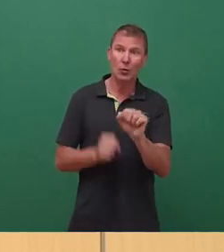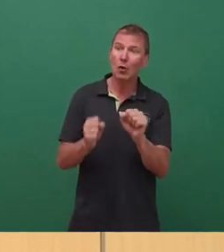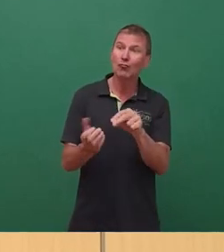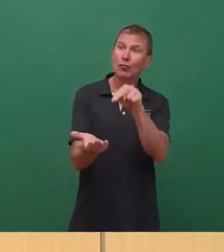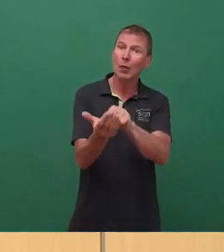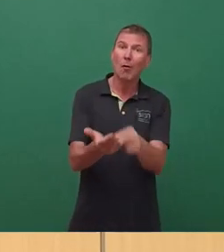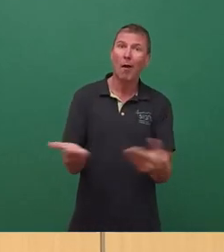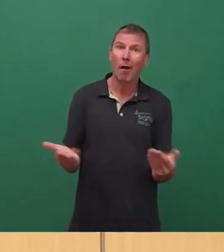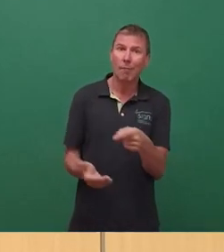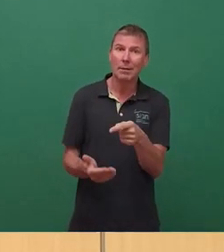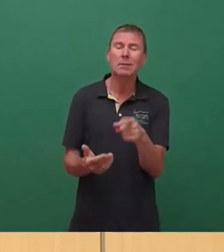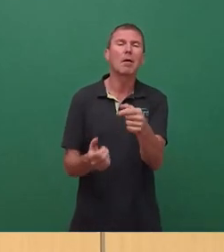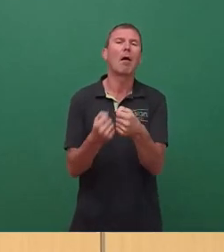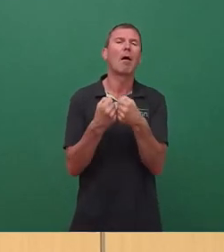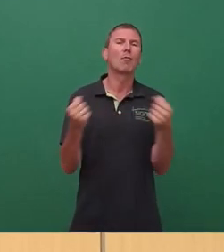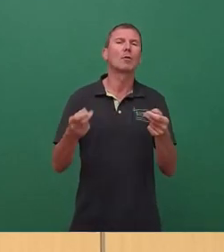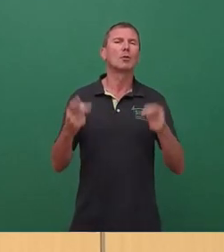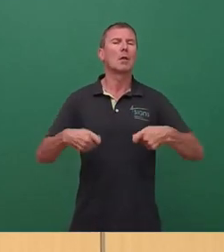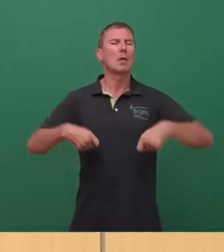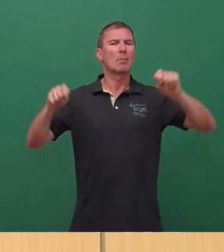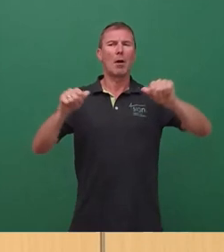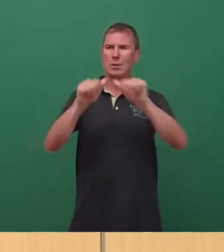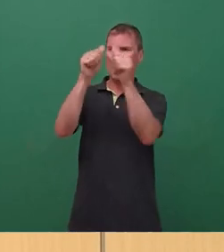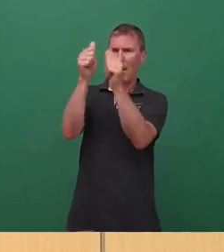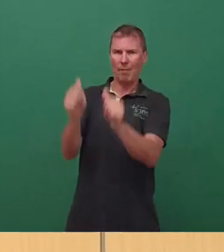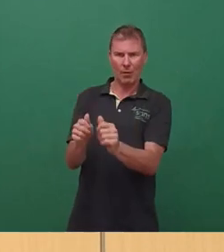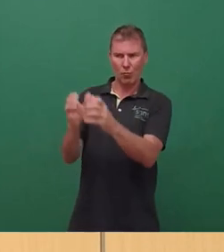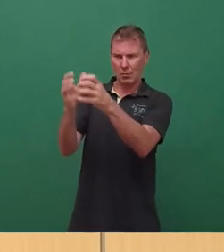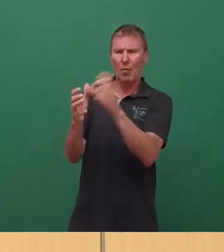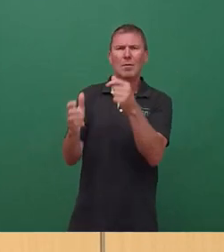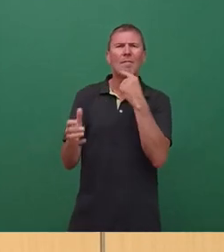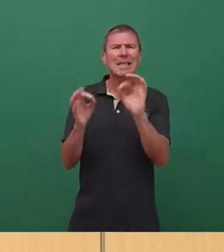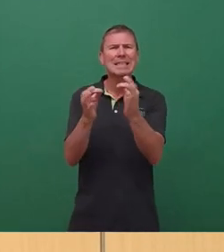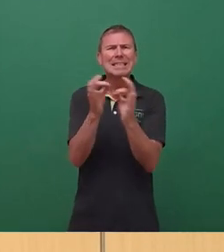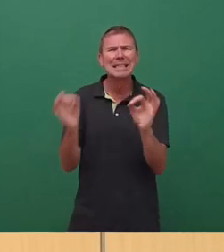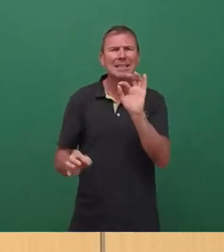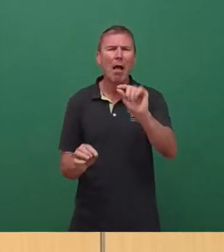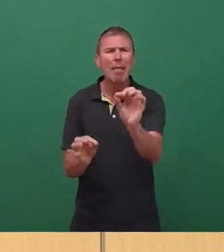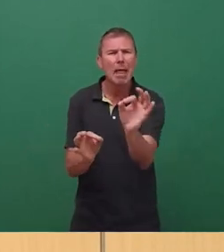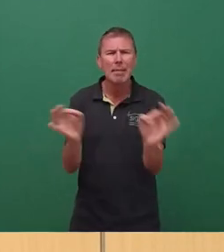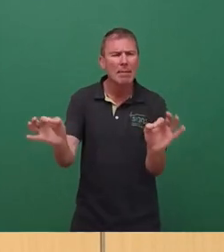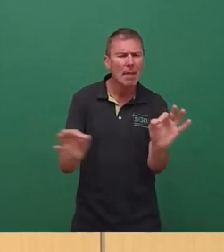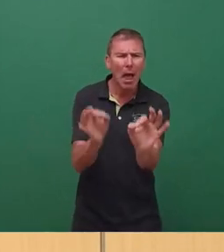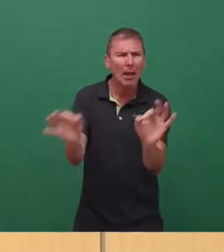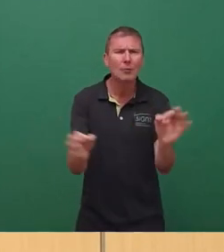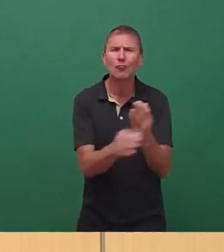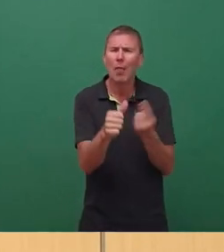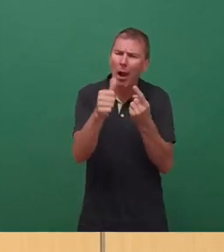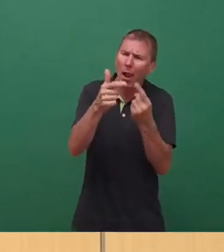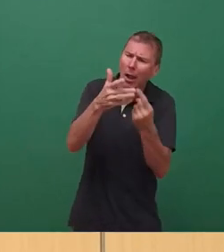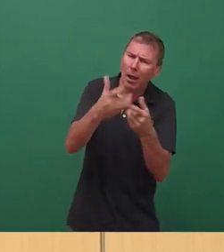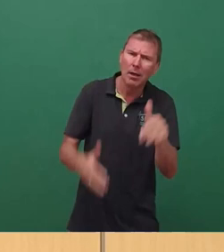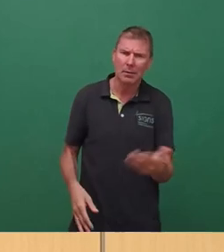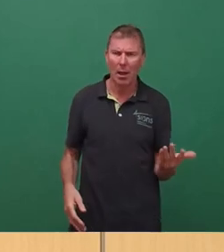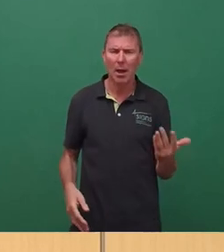ist das zunächst die große Städtebaulichfigur und das sind aber auch die vielen kleinen Details, die ja auch schon aufgezählt wurden. Und jetzt, lieber Mario